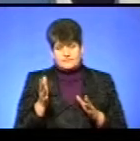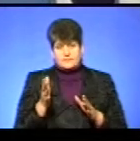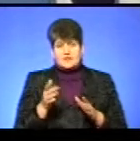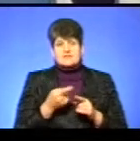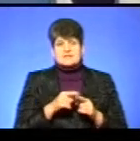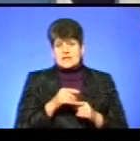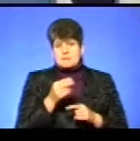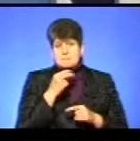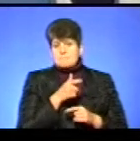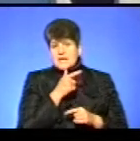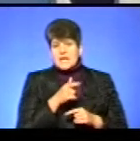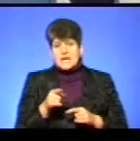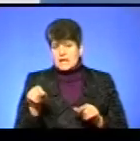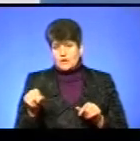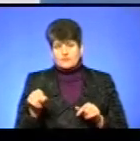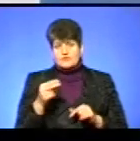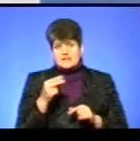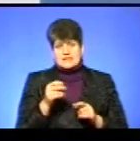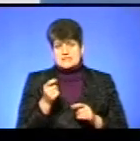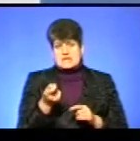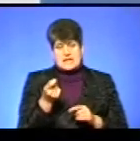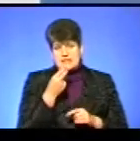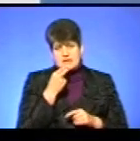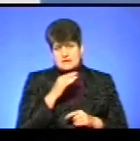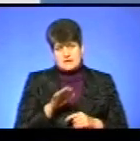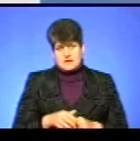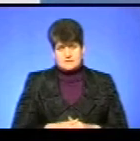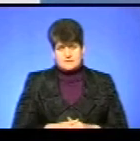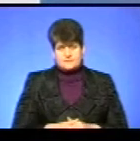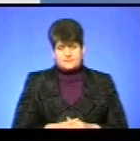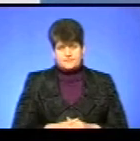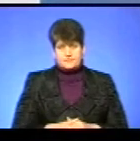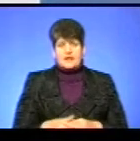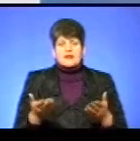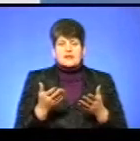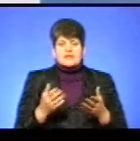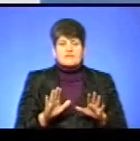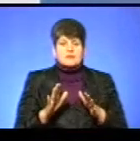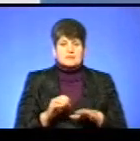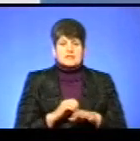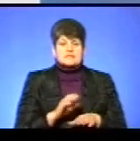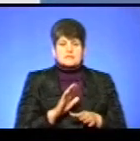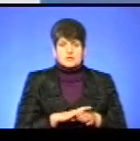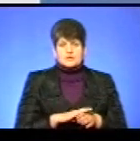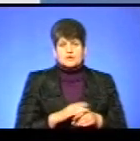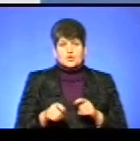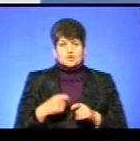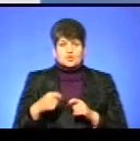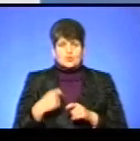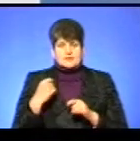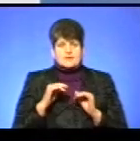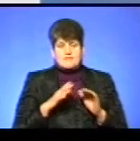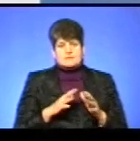період вони з зерна не їдять. А взагалі, які фіксували випадки шкоди діяльністю аграріїв